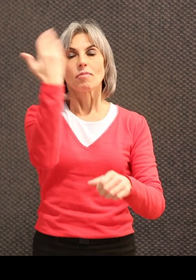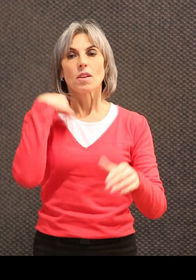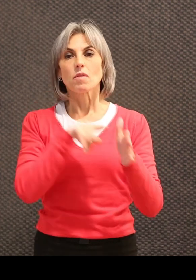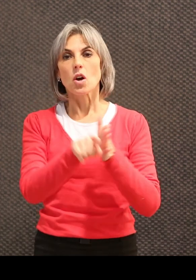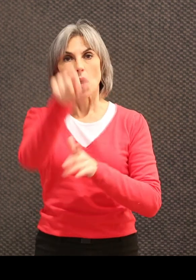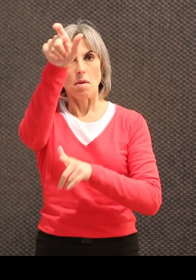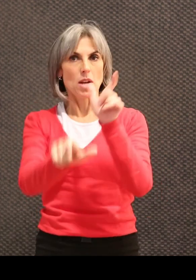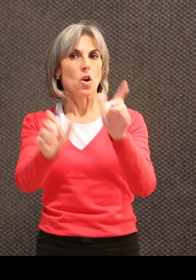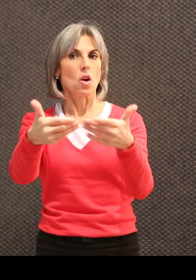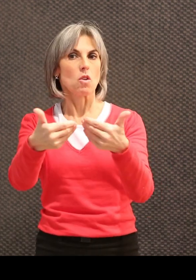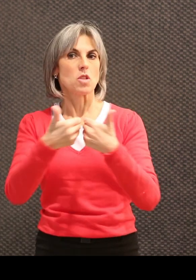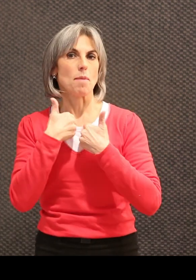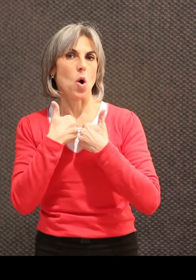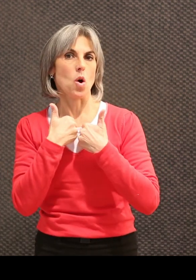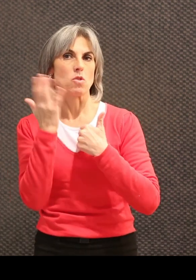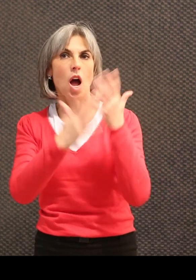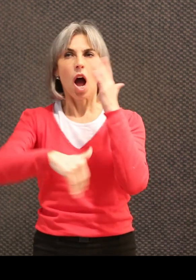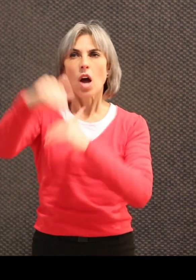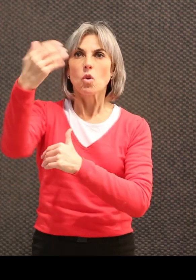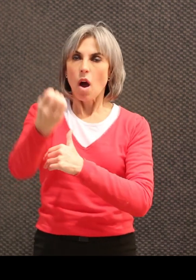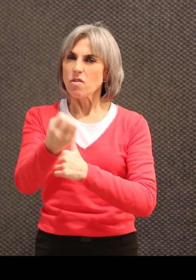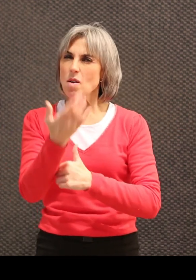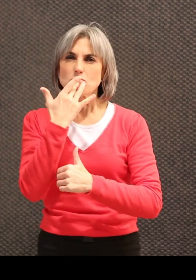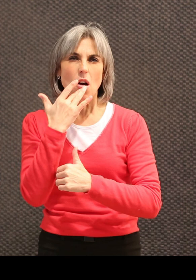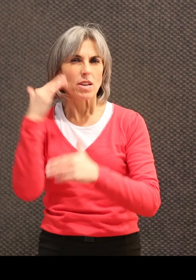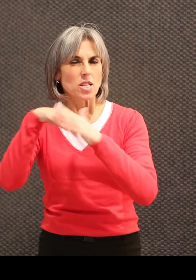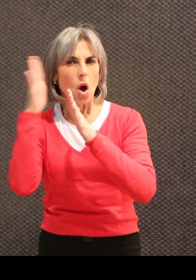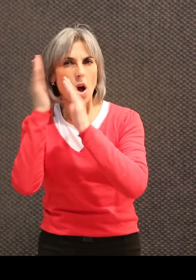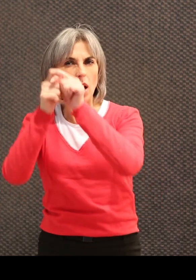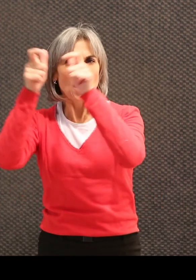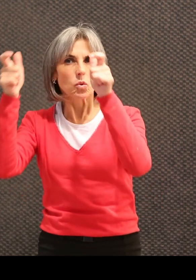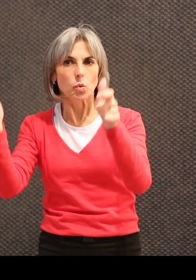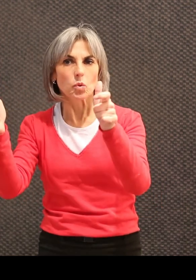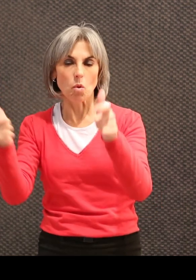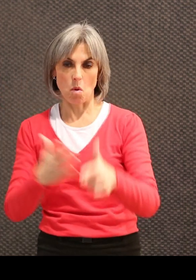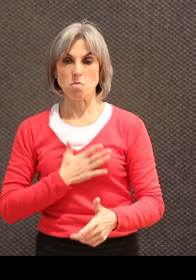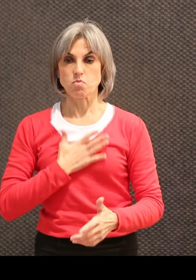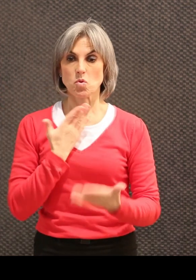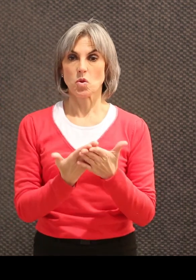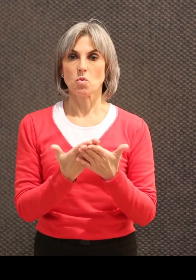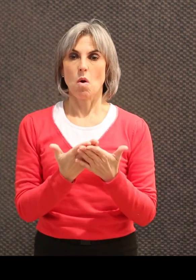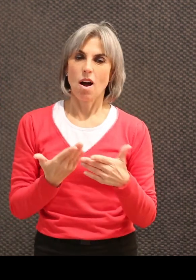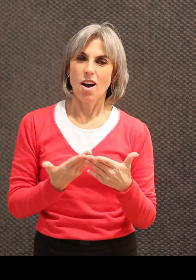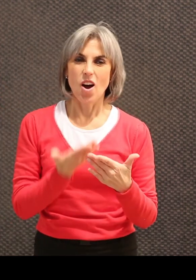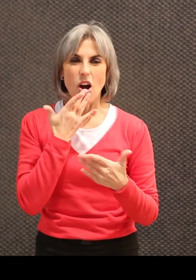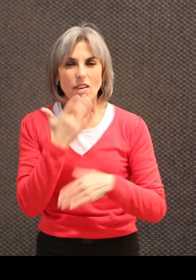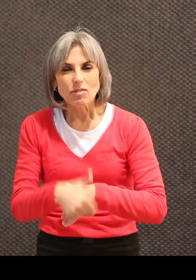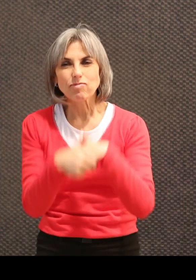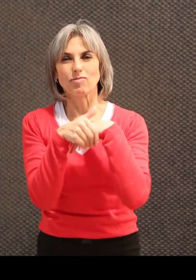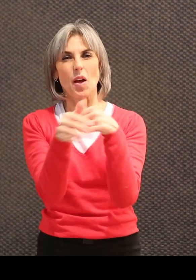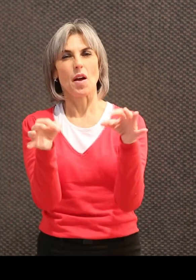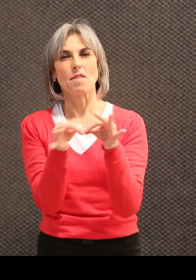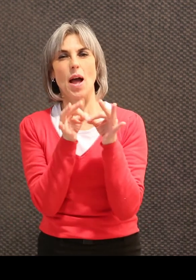d'une demande d'adultes qui ne souhaitaient pas vivre en service résidentiel mais qui avaient besoin d'un encadrement plus soutenant